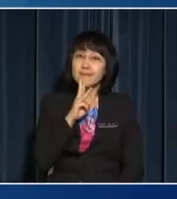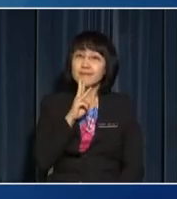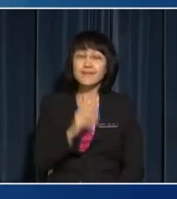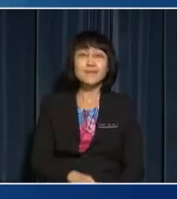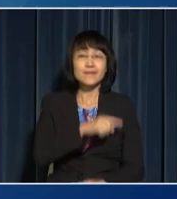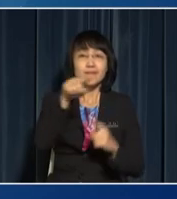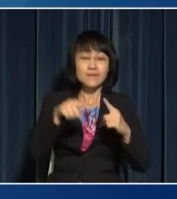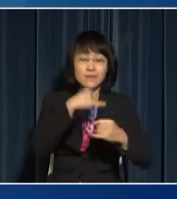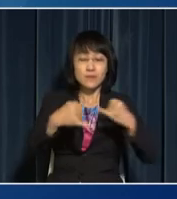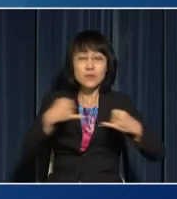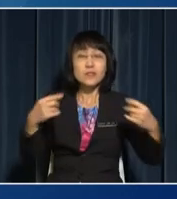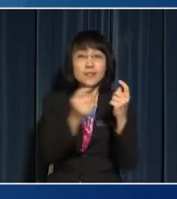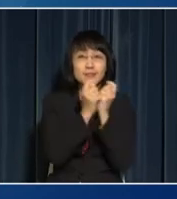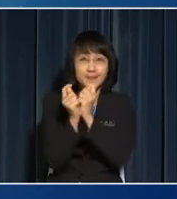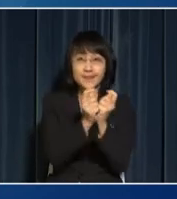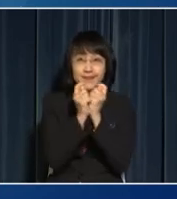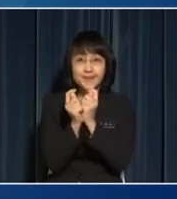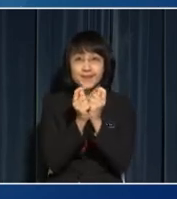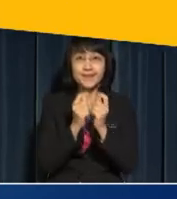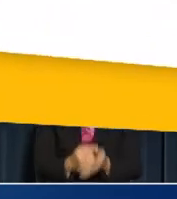When they are tied together